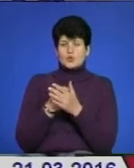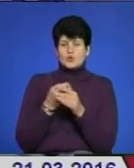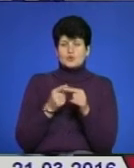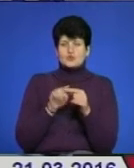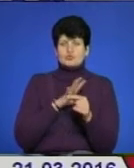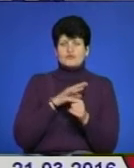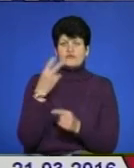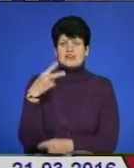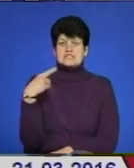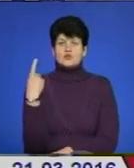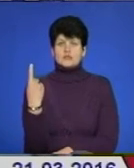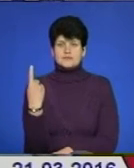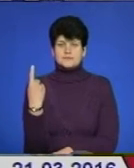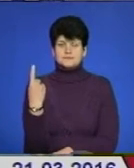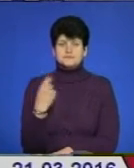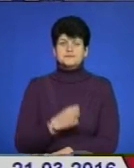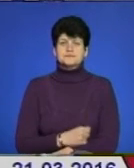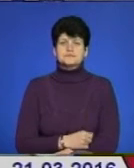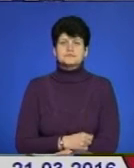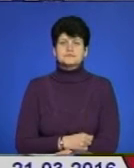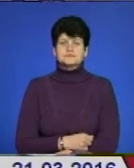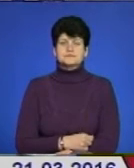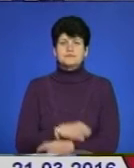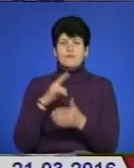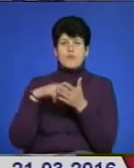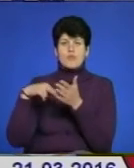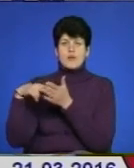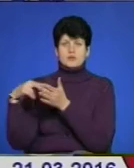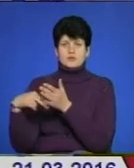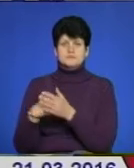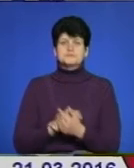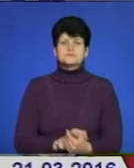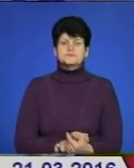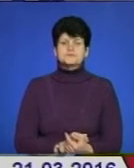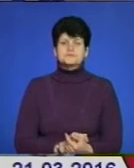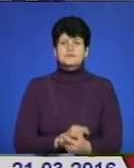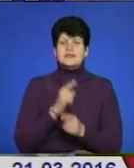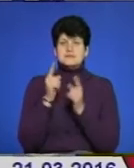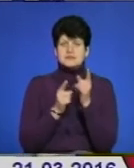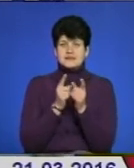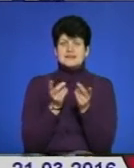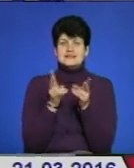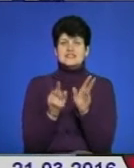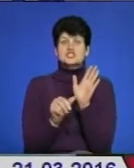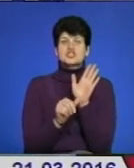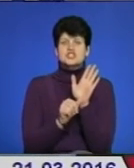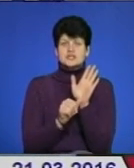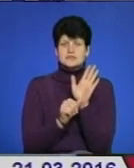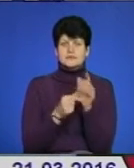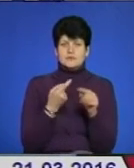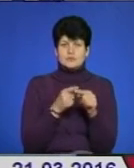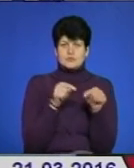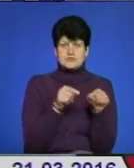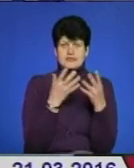податок. Змінили, залишили шість. По сей день